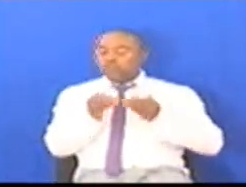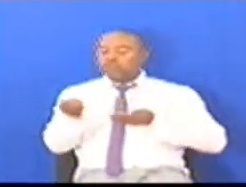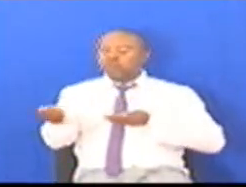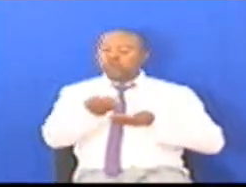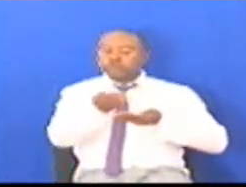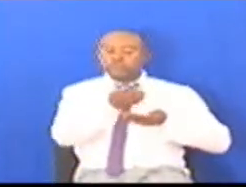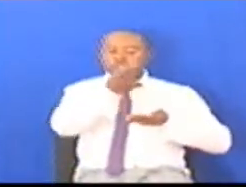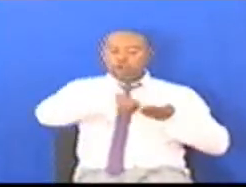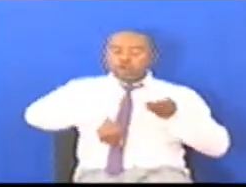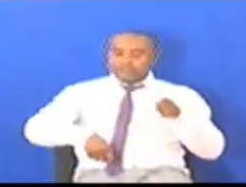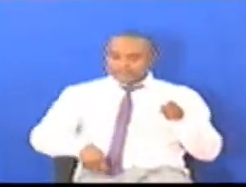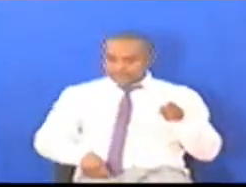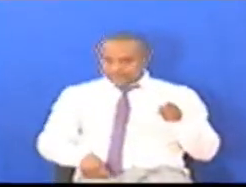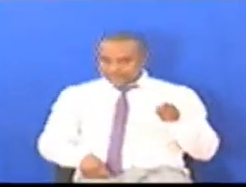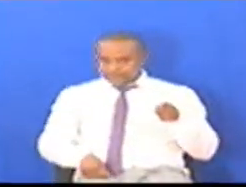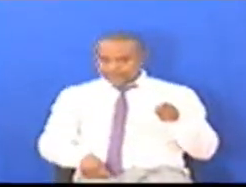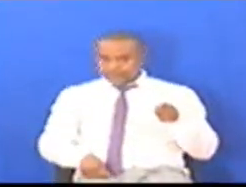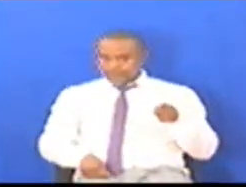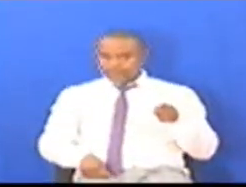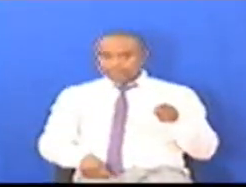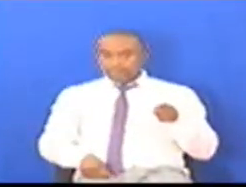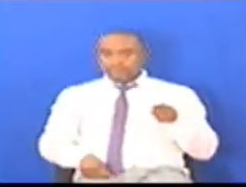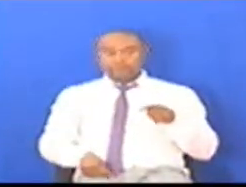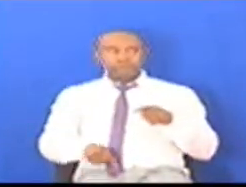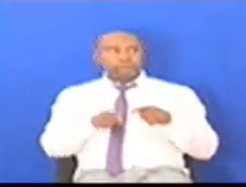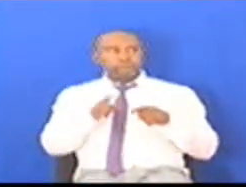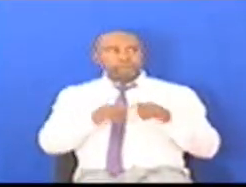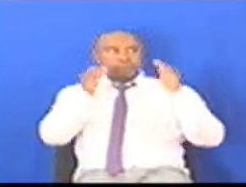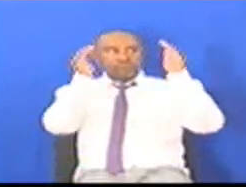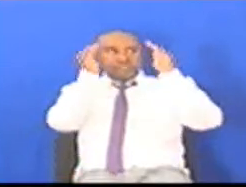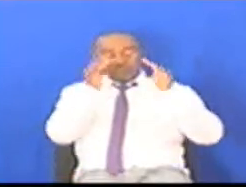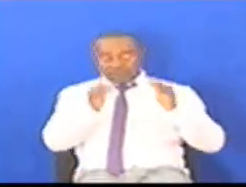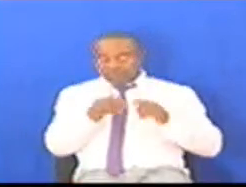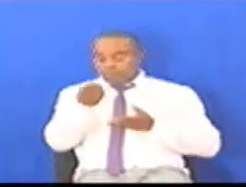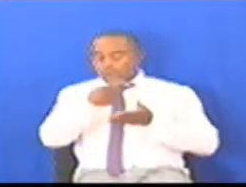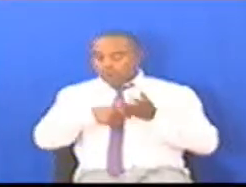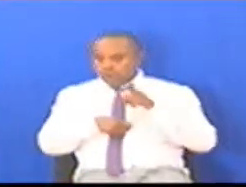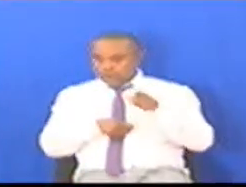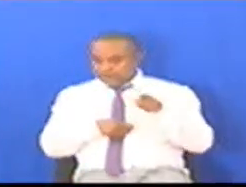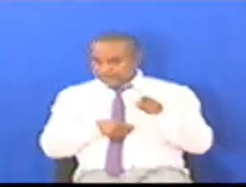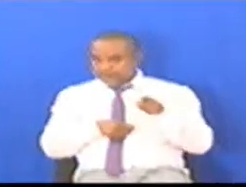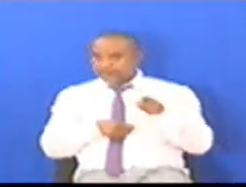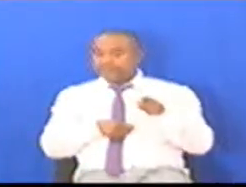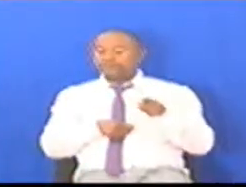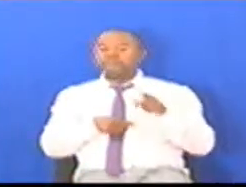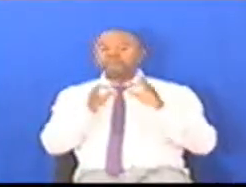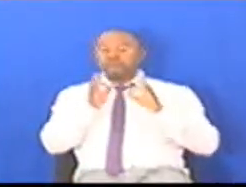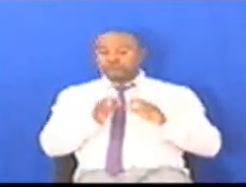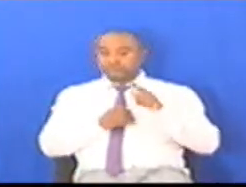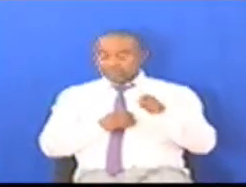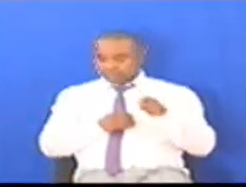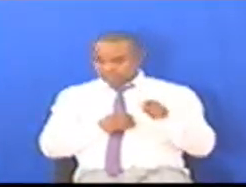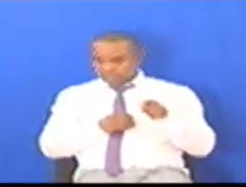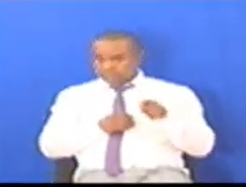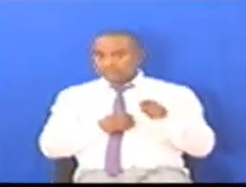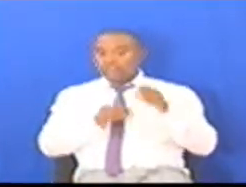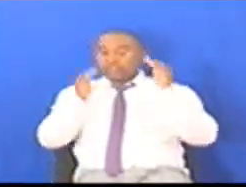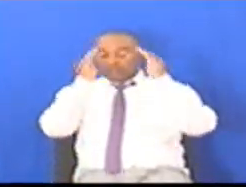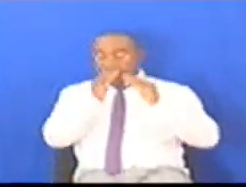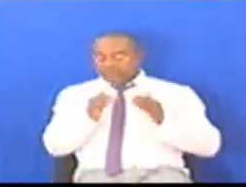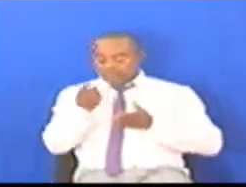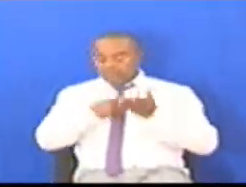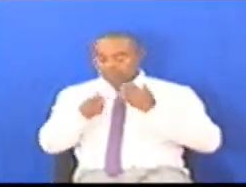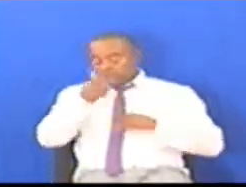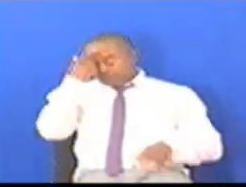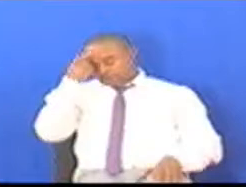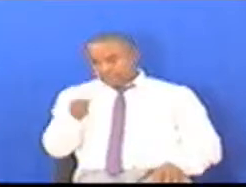inatabirika Mifumo ya kodi yenye ufanisi Mifumo ya kodi inayo aminika Ata